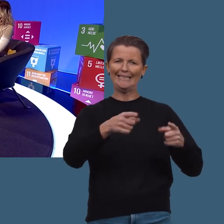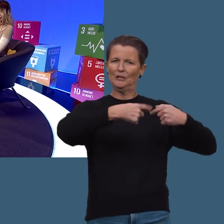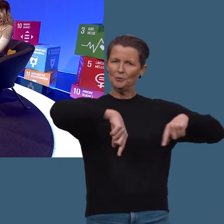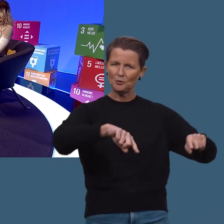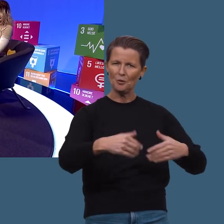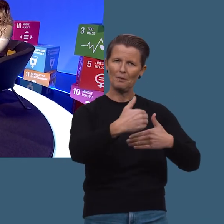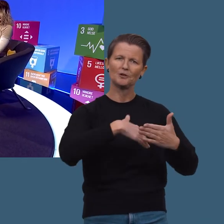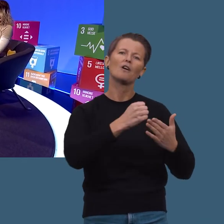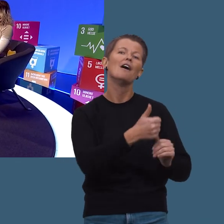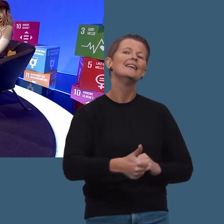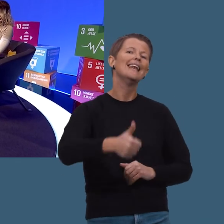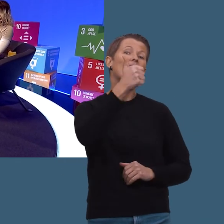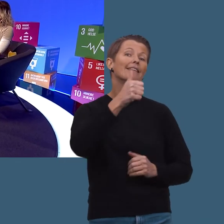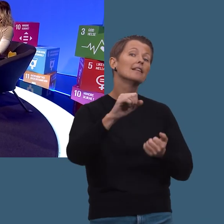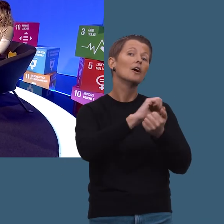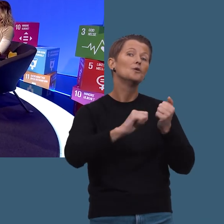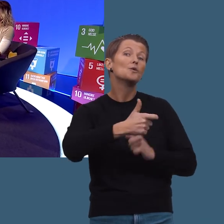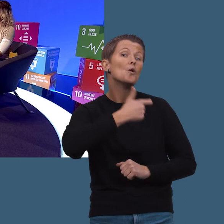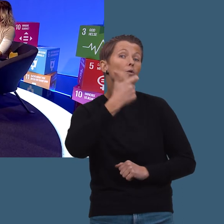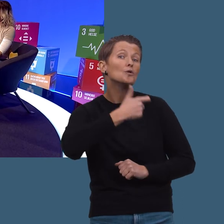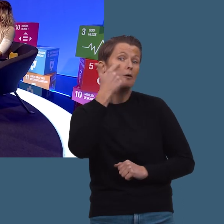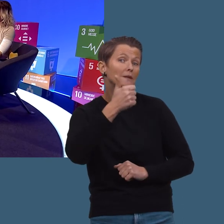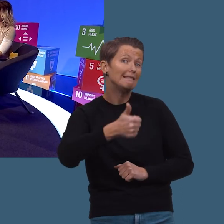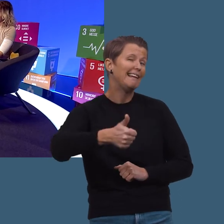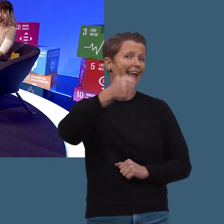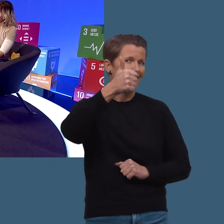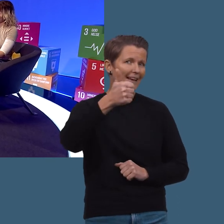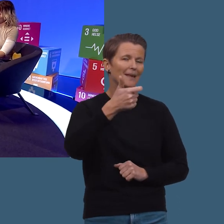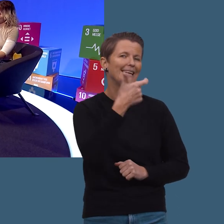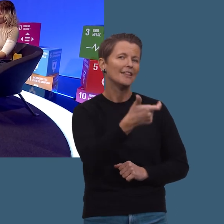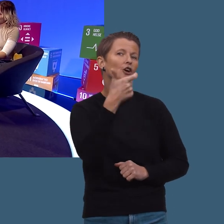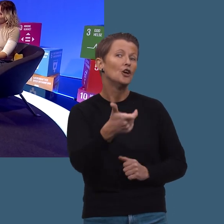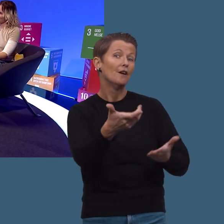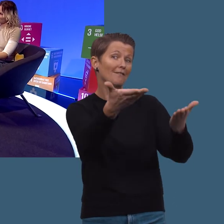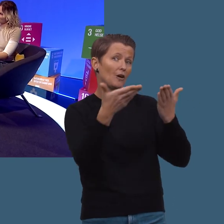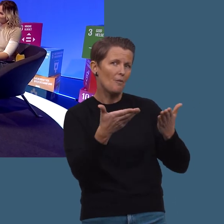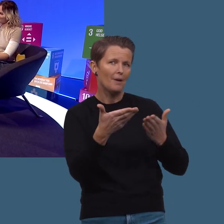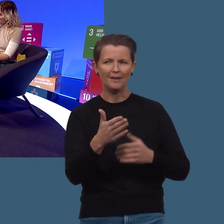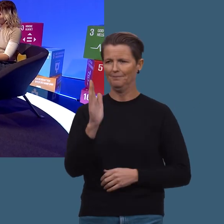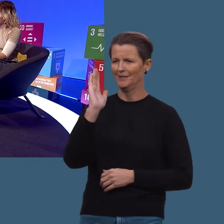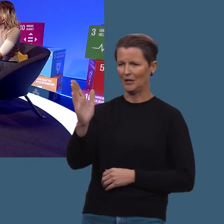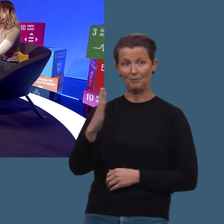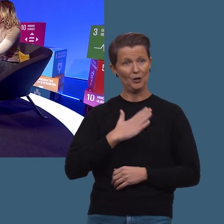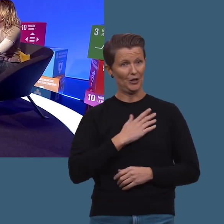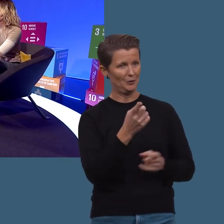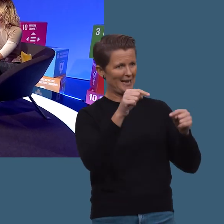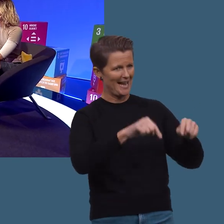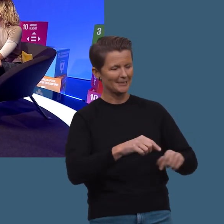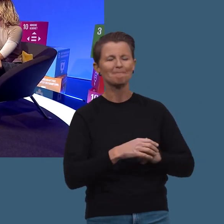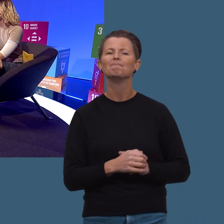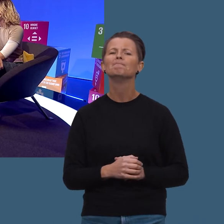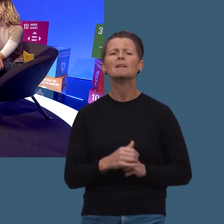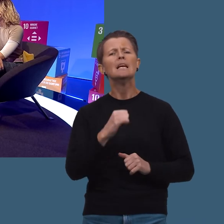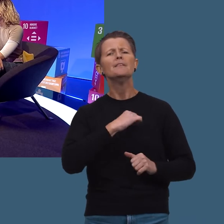studio har jeg nå fått besøk av leder i natur og ungdom, Gina Gylver, velkommen. Takk for det. Kjekt å ha deg her.